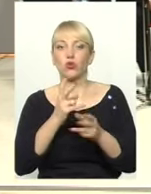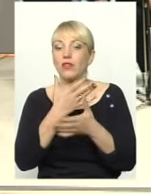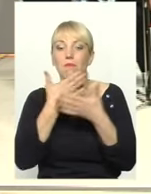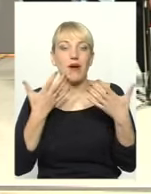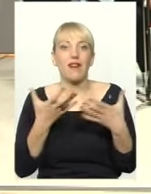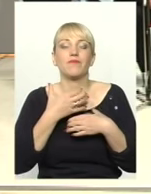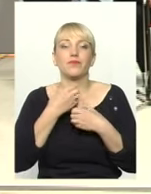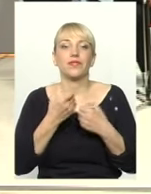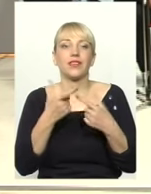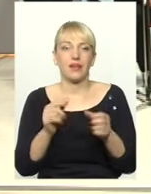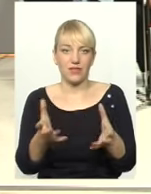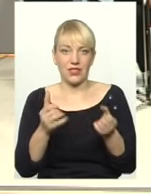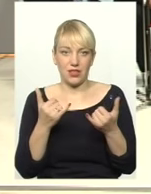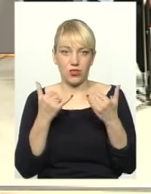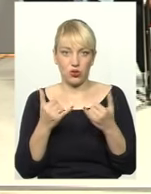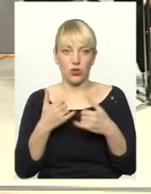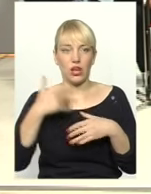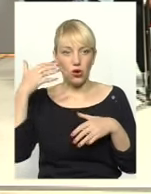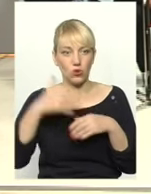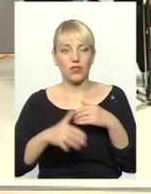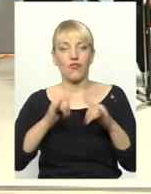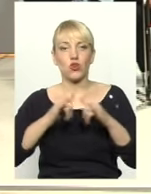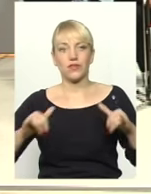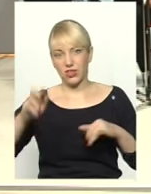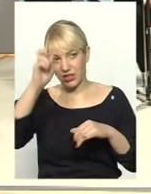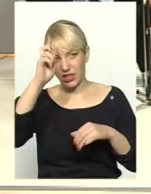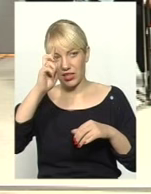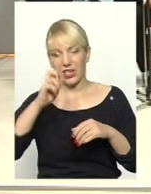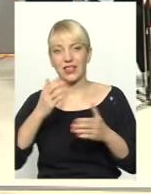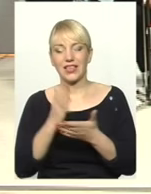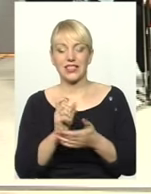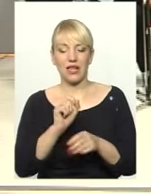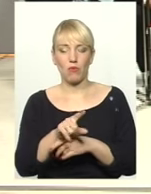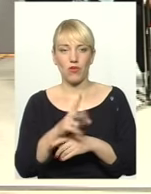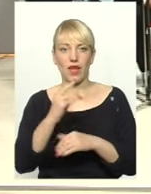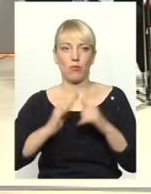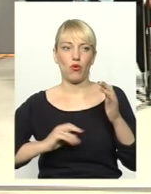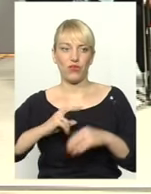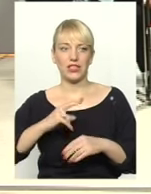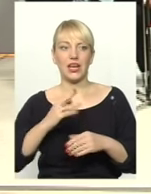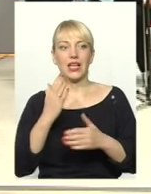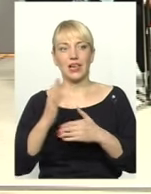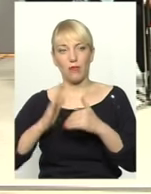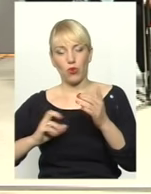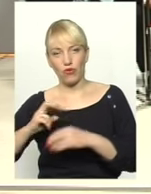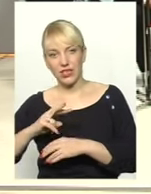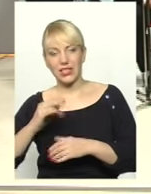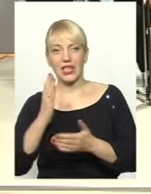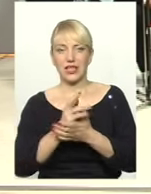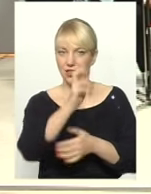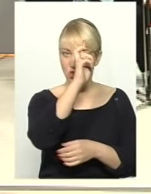скажу, розумієте, в кругом розвинутих країнах є замовник на професію, є професія, є